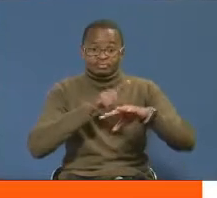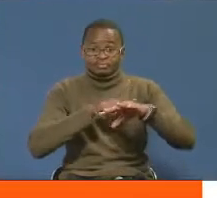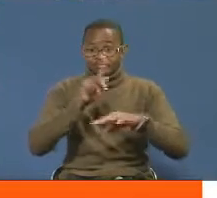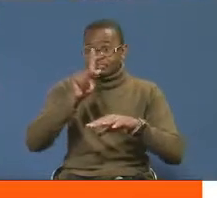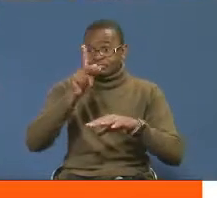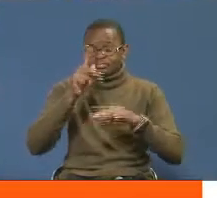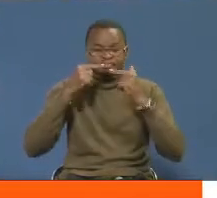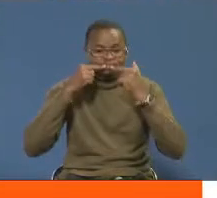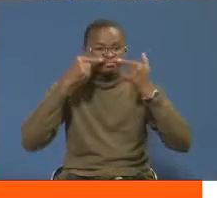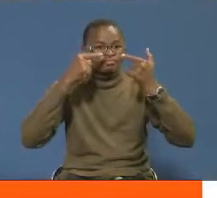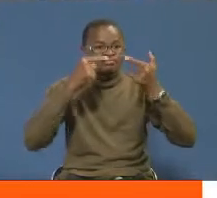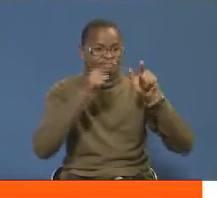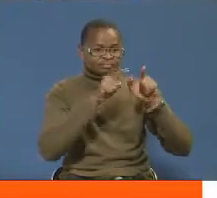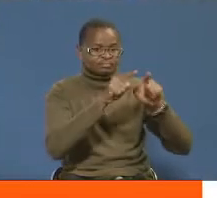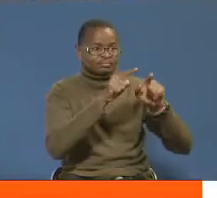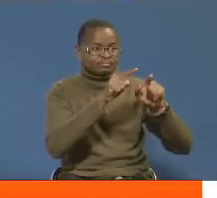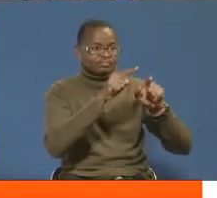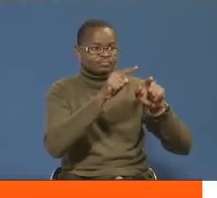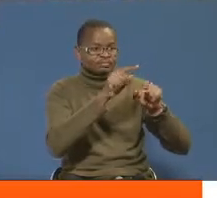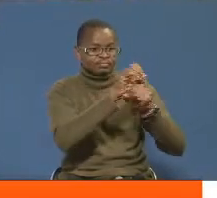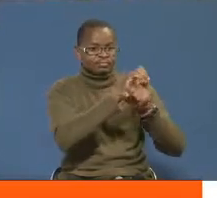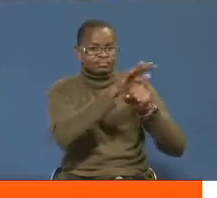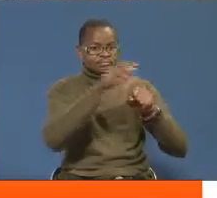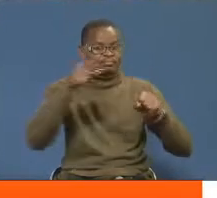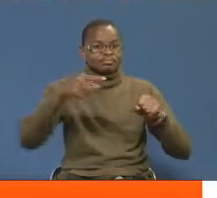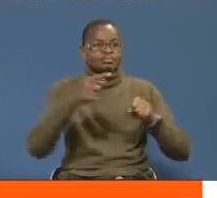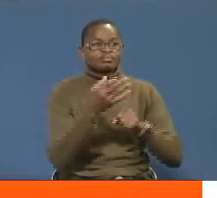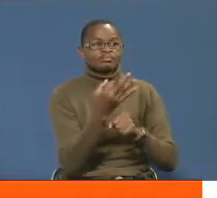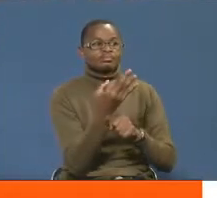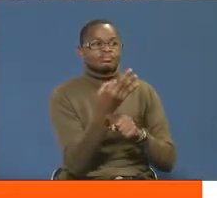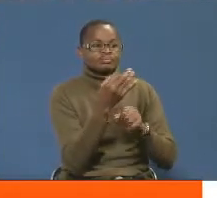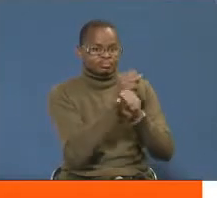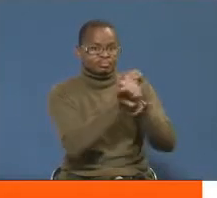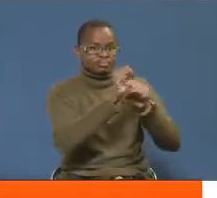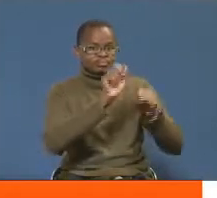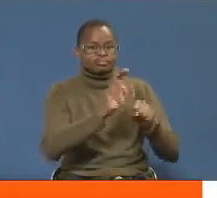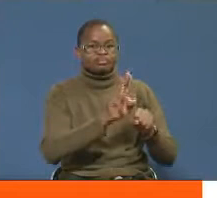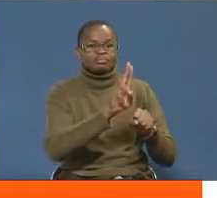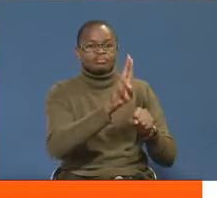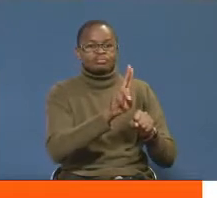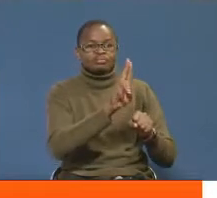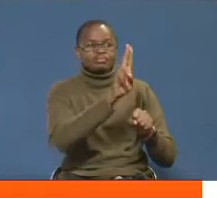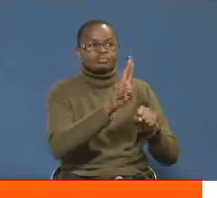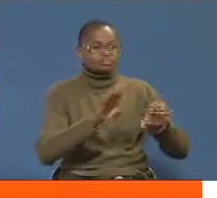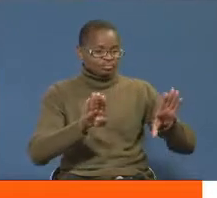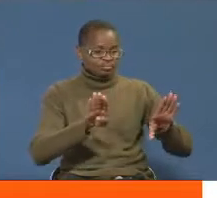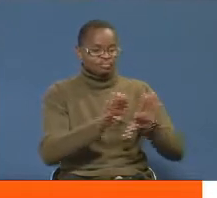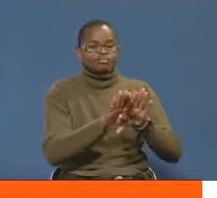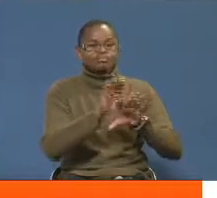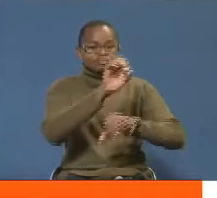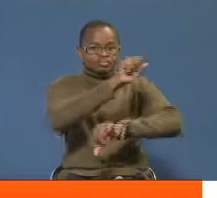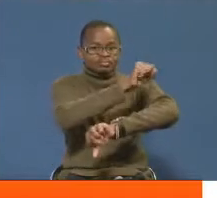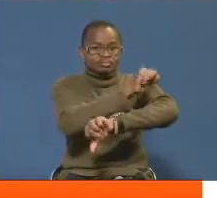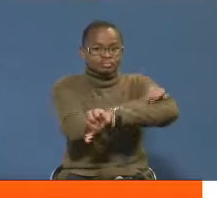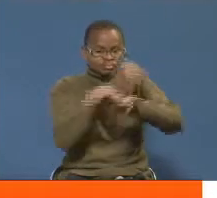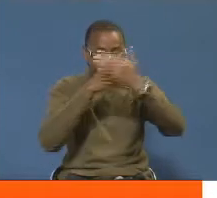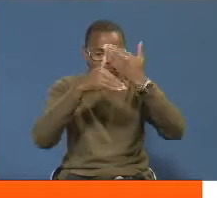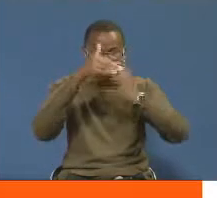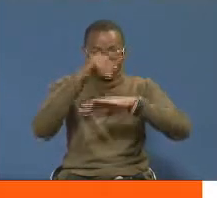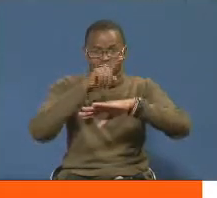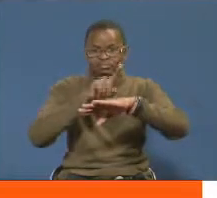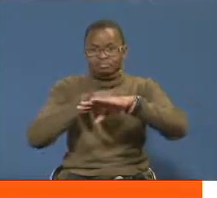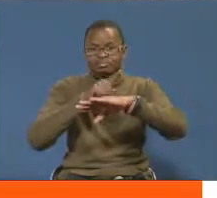Kenya ilipotangaza kuepo kogonji wa korona muwezi machi. Rais Uhuru Kenya talifunga shule zuti na viyo siku